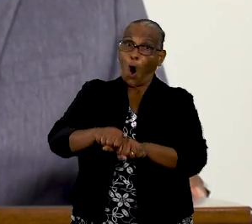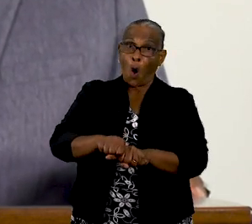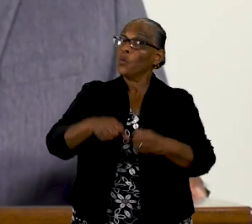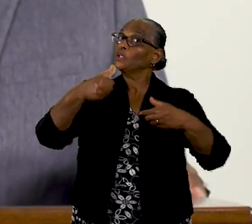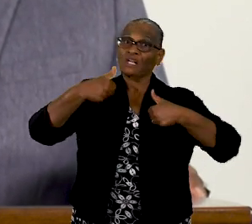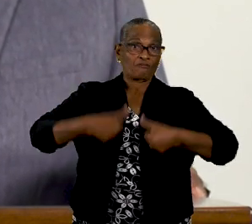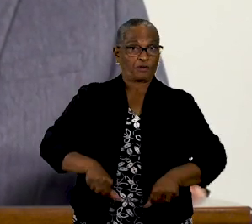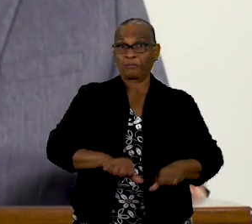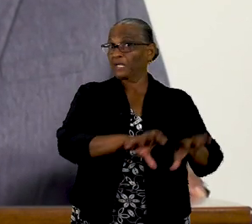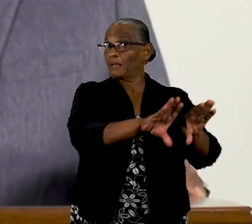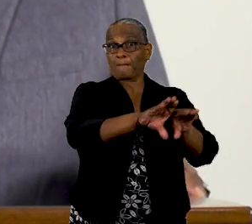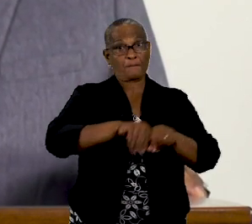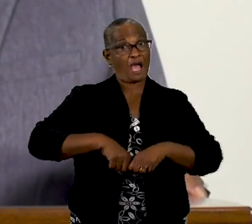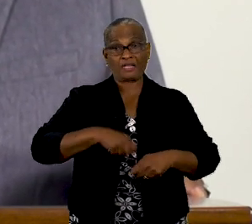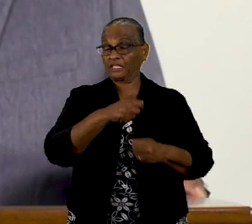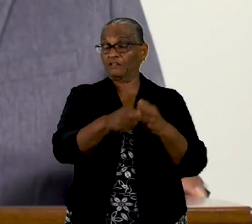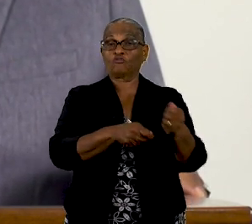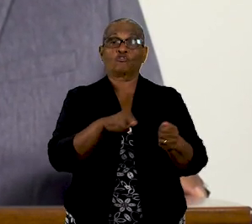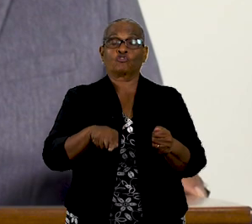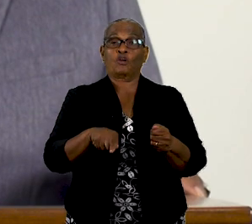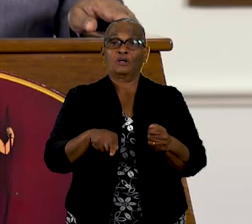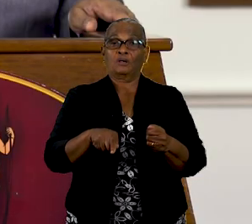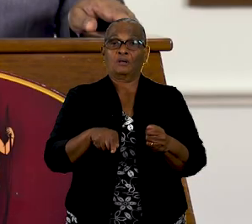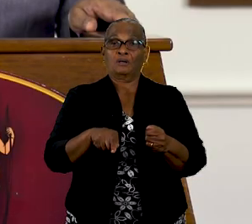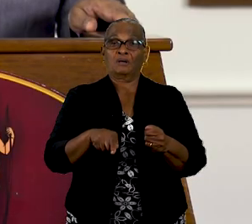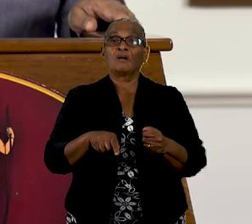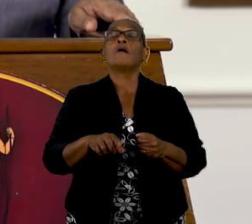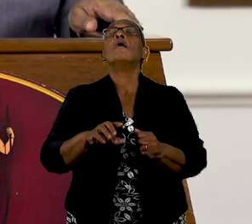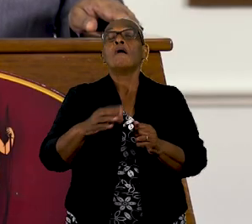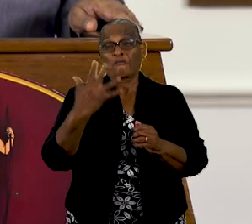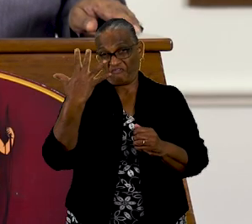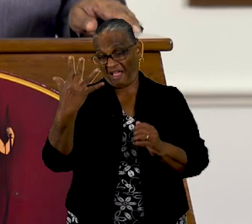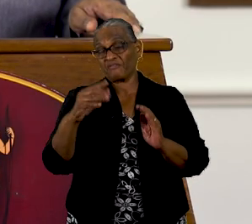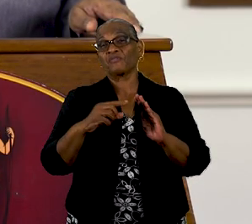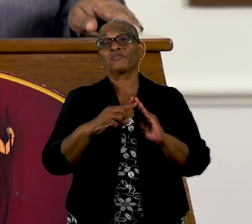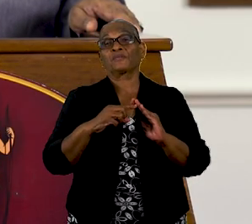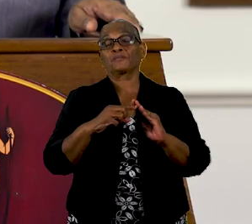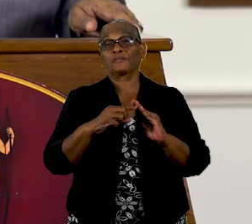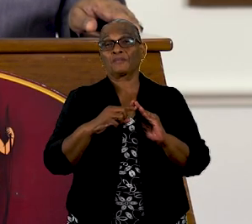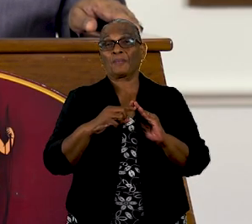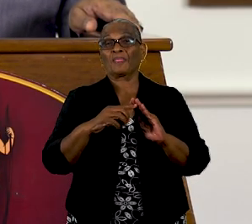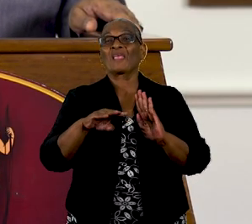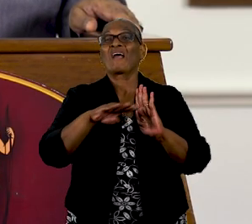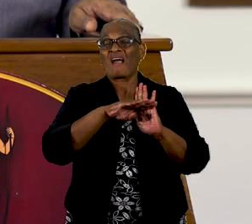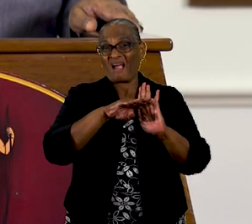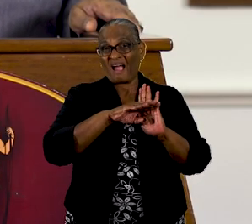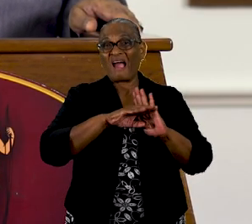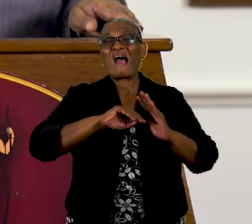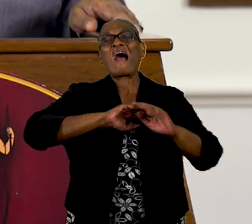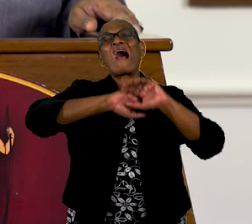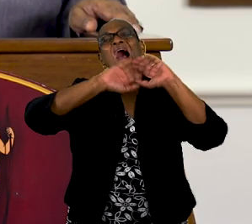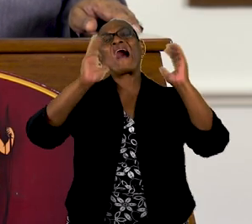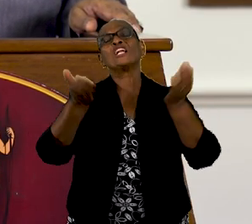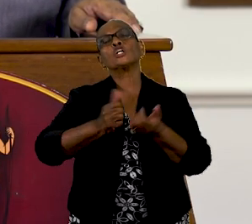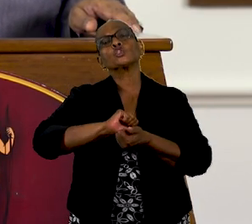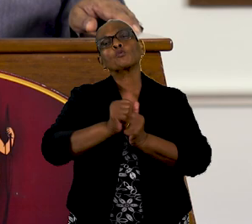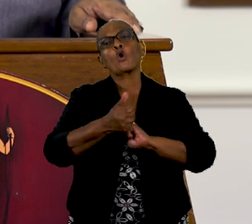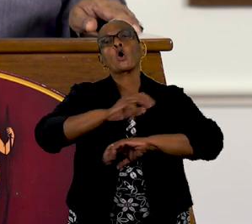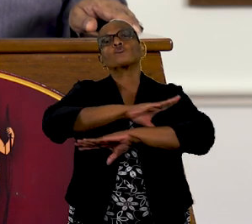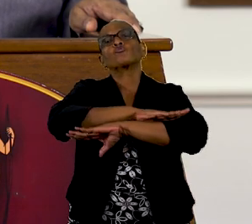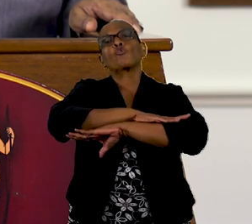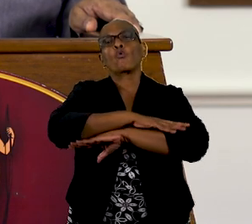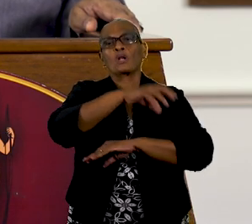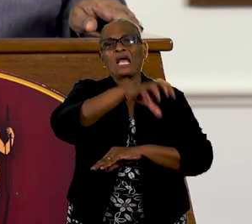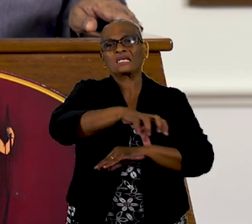aan de verplichte voorzorgsmaatregelen. Maatregel 5. Alle sportscholen en